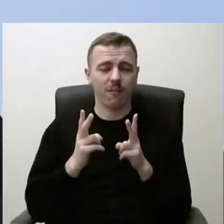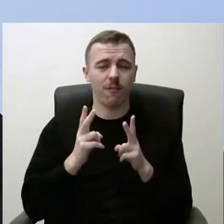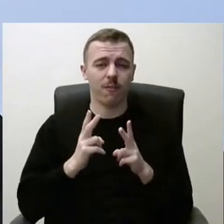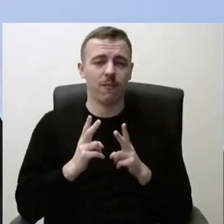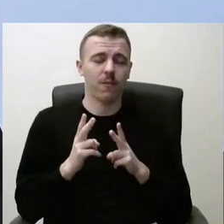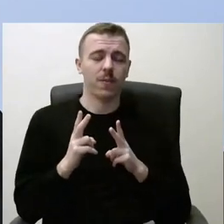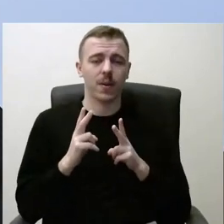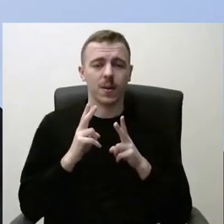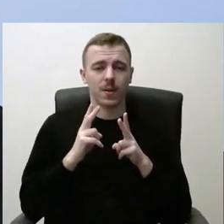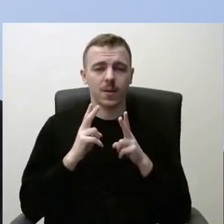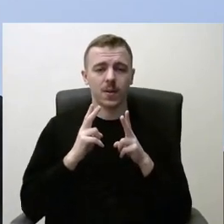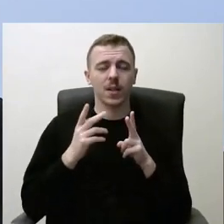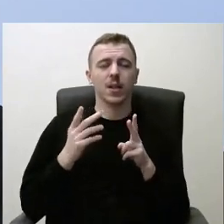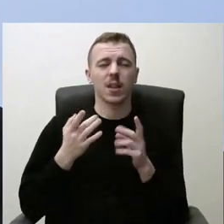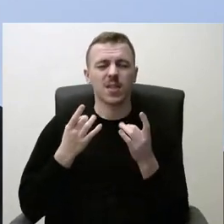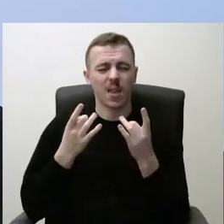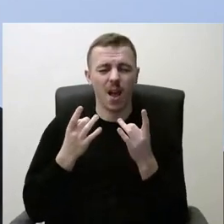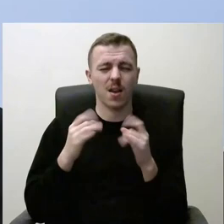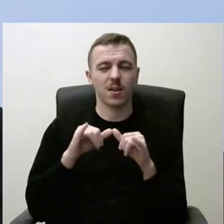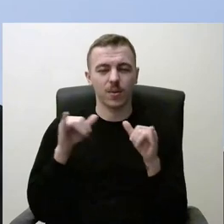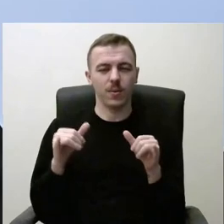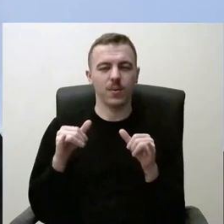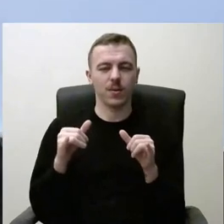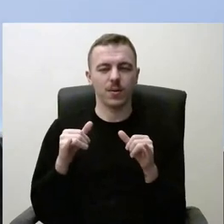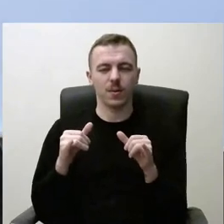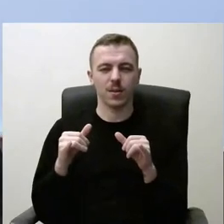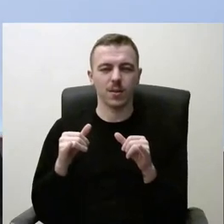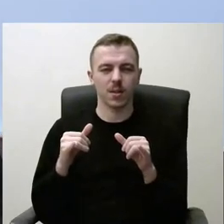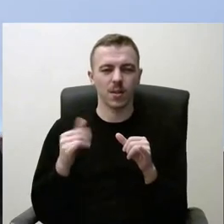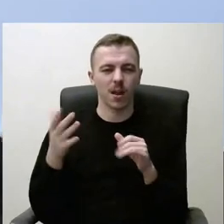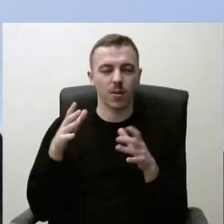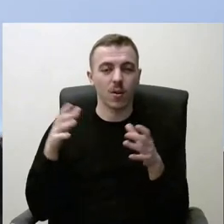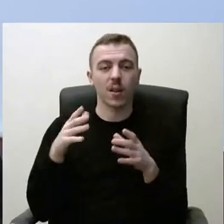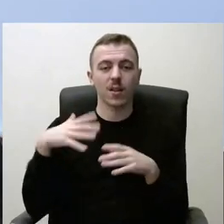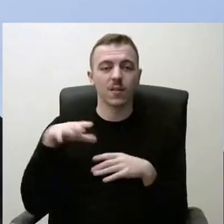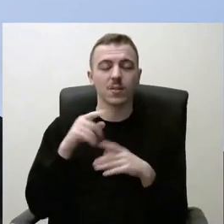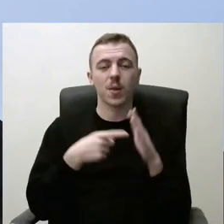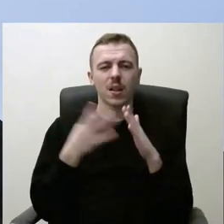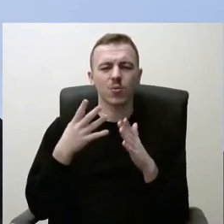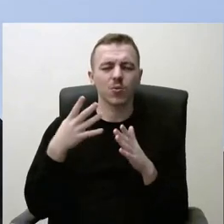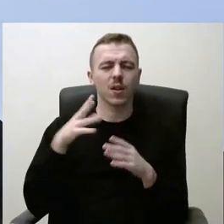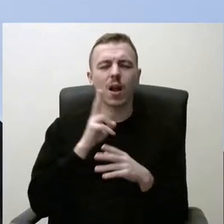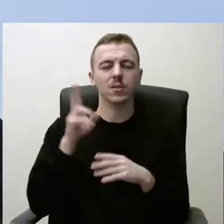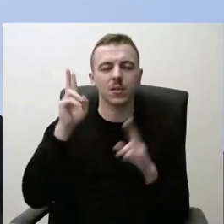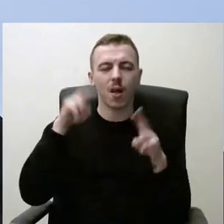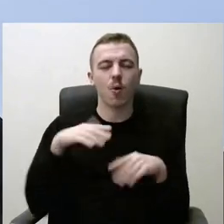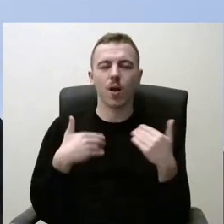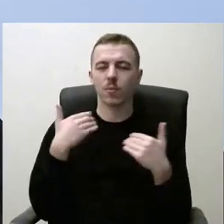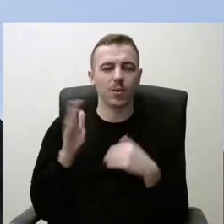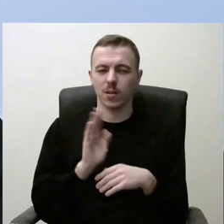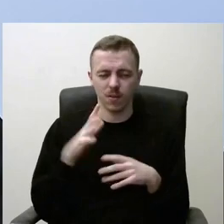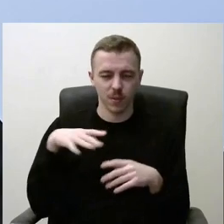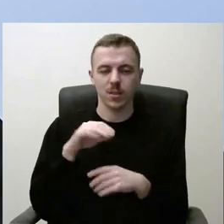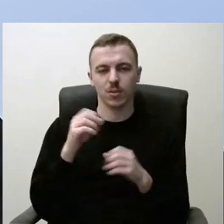tiesiog apimti didesnių mastų, kad neliktų pradinukų nemokančių plaukti. Na